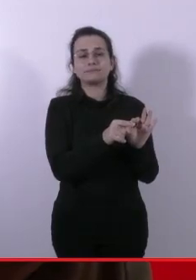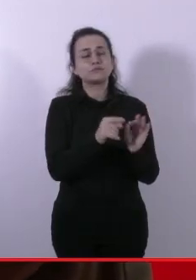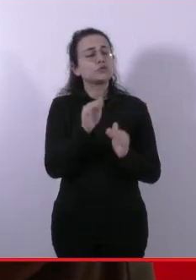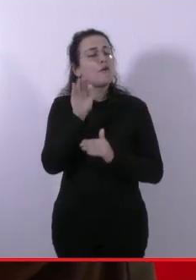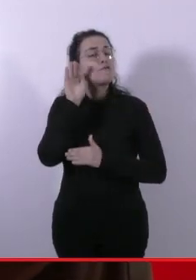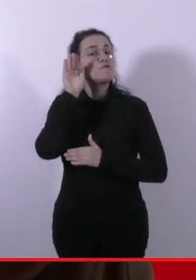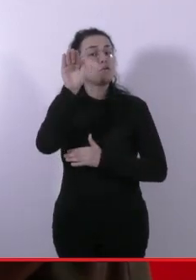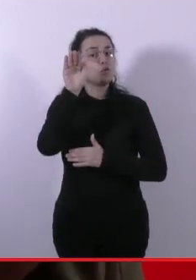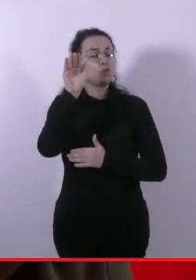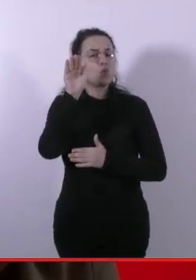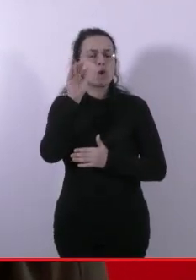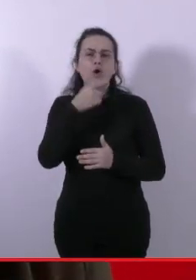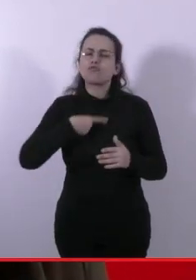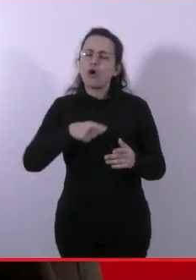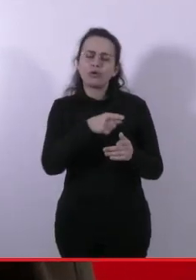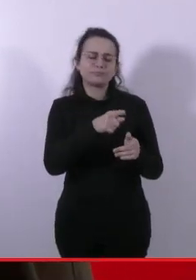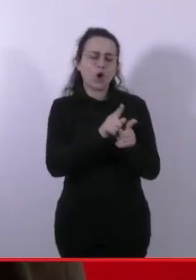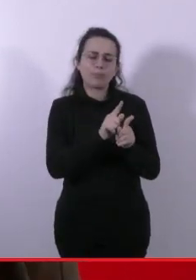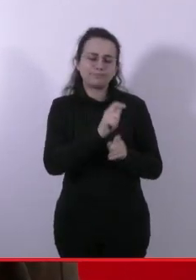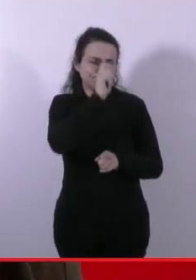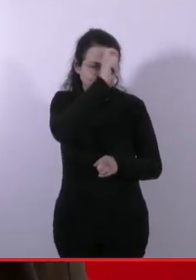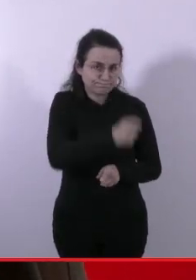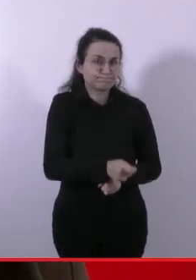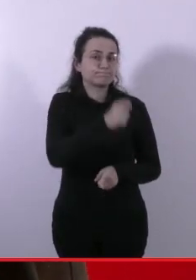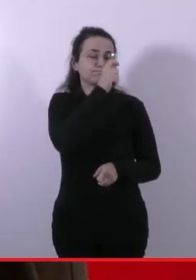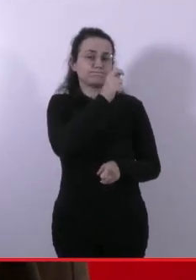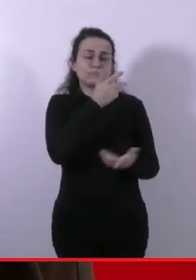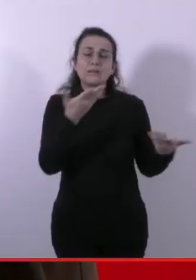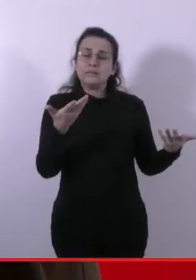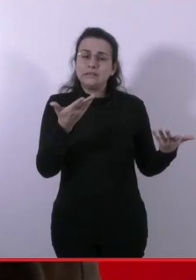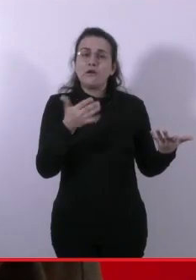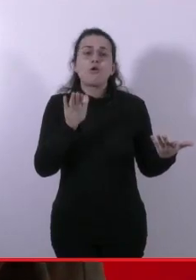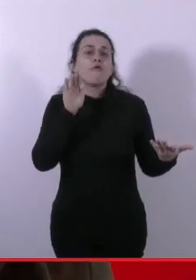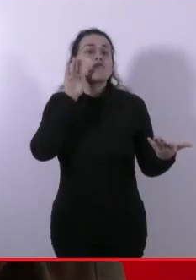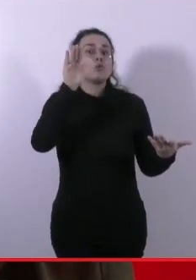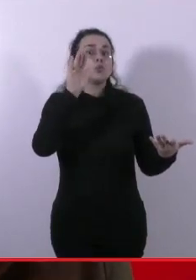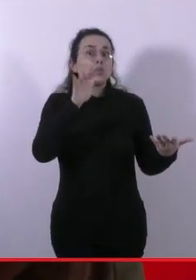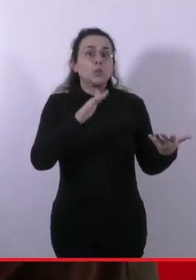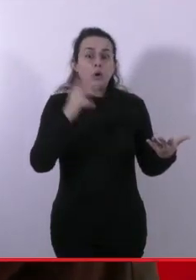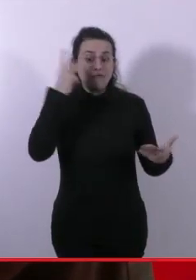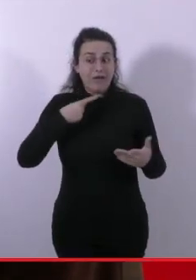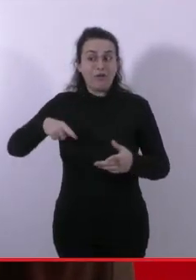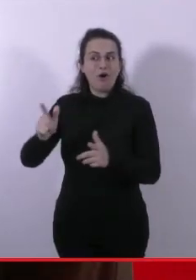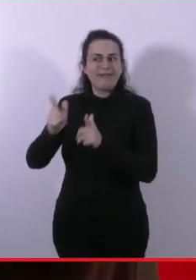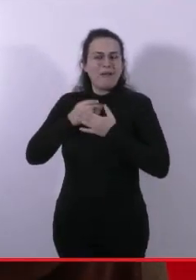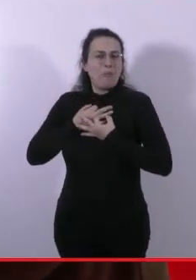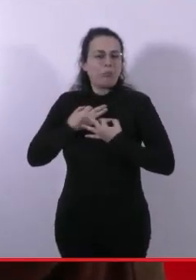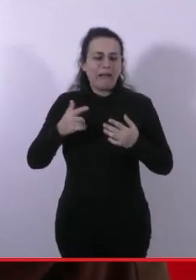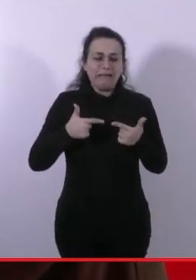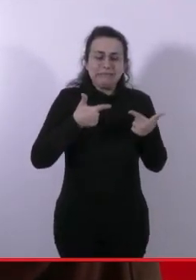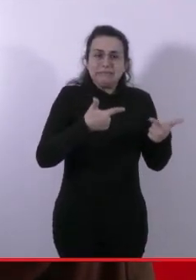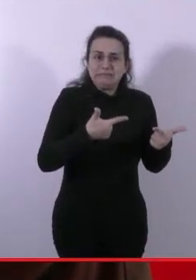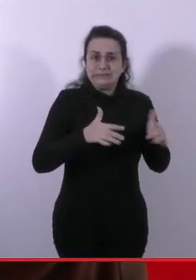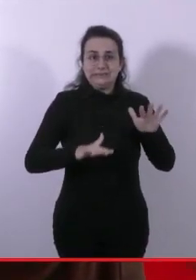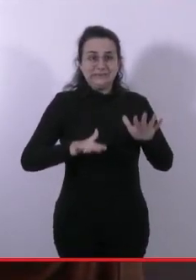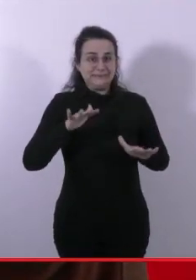abbiamo un debito enorme, perché gli lasciamo per la prima volta un futuro peggiore di quello che hanno lasciato i nostri genitori a noi.